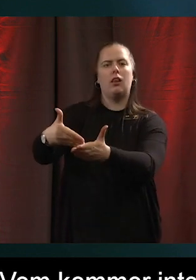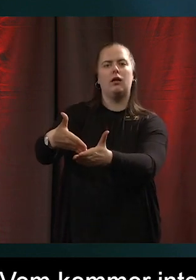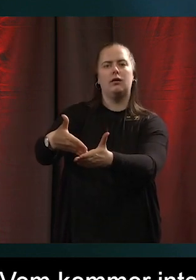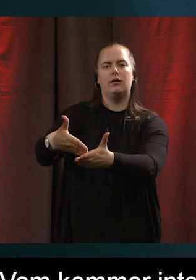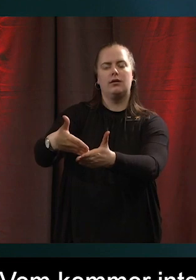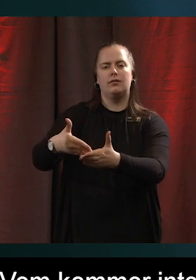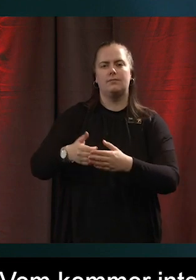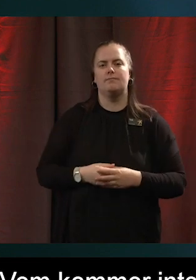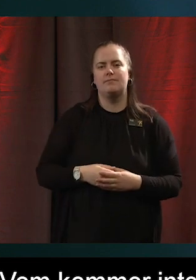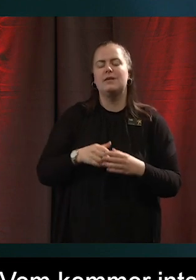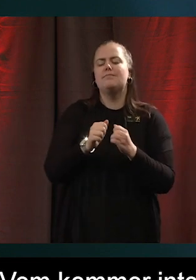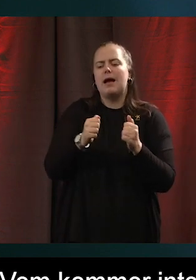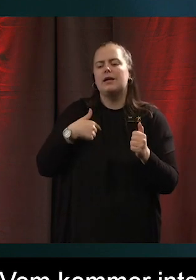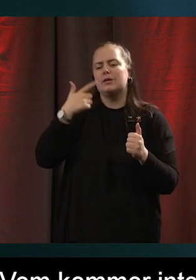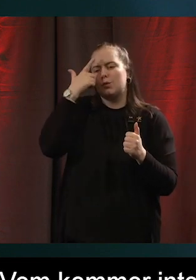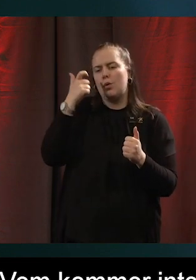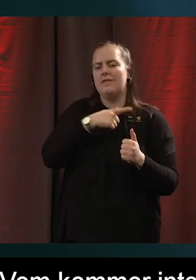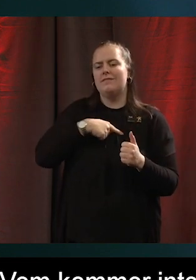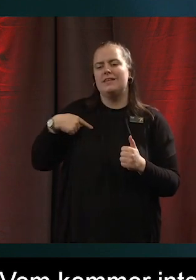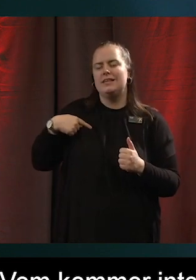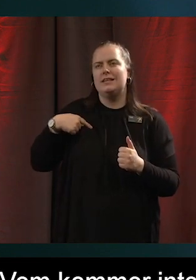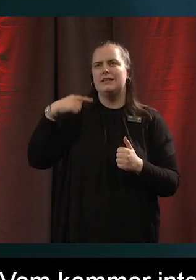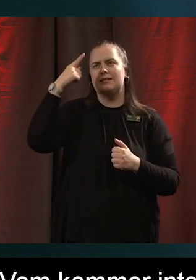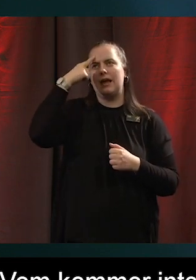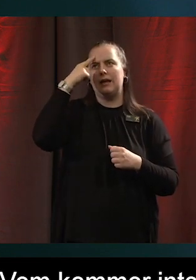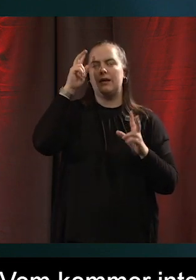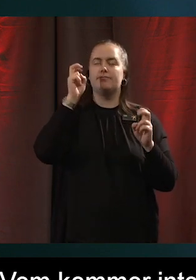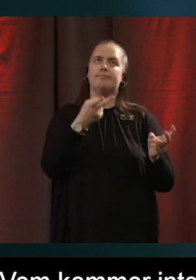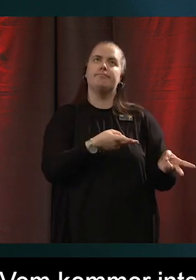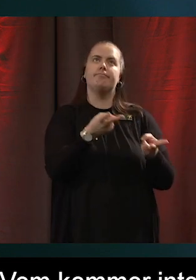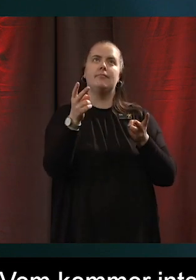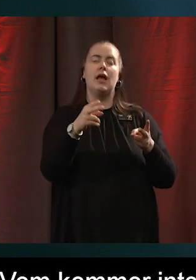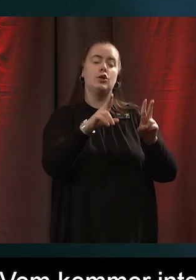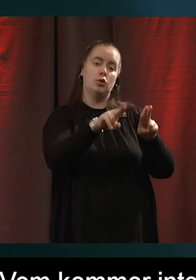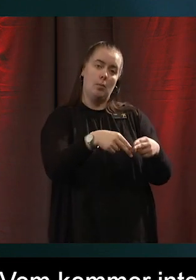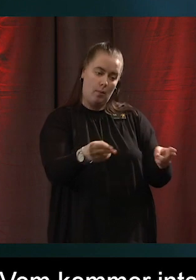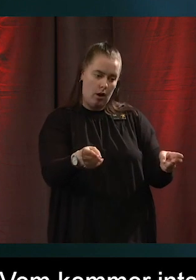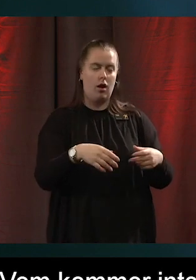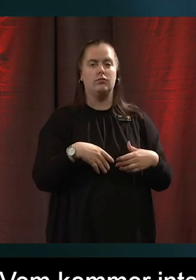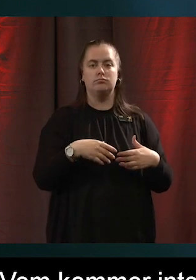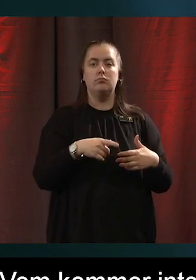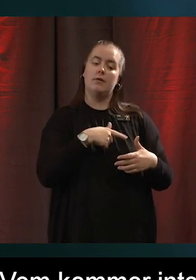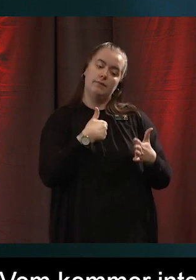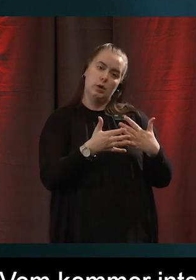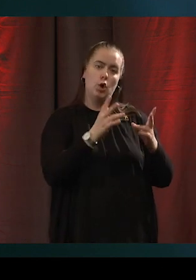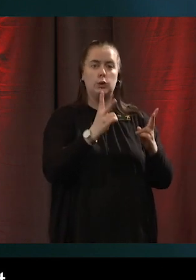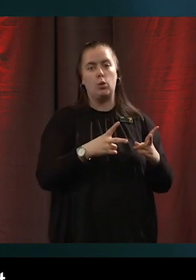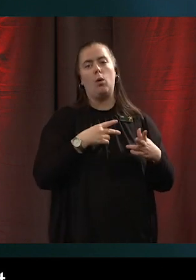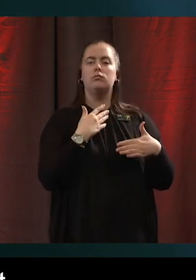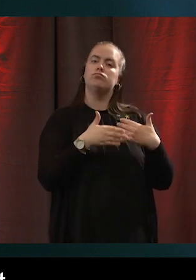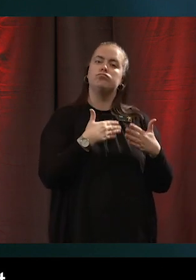typ av, vi tänker utifrån att, ja men det här är normalt. Det är så vi gör. Så vi är väldigt